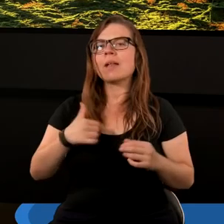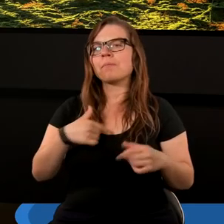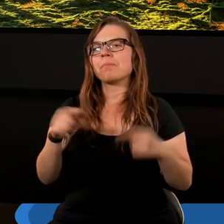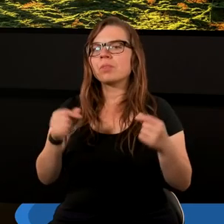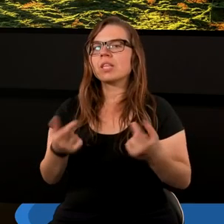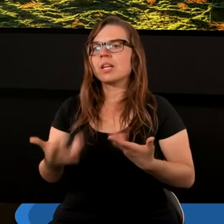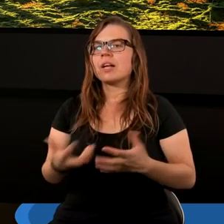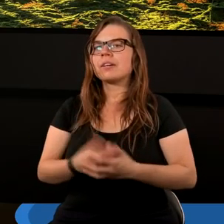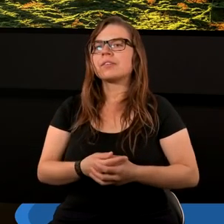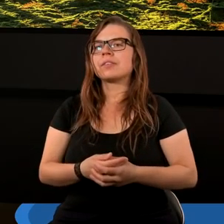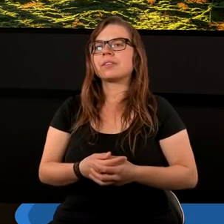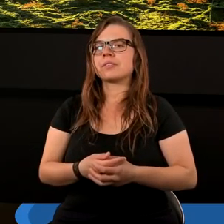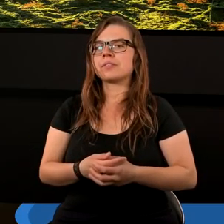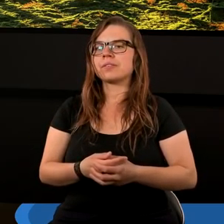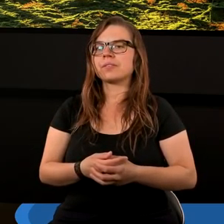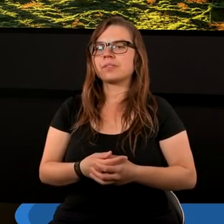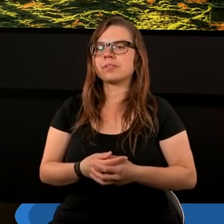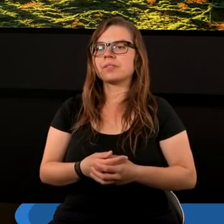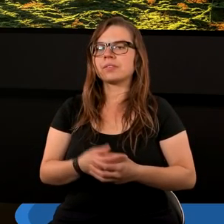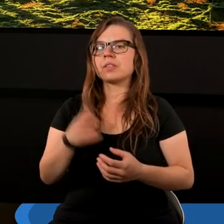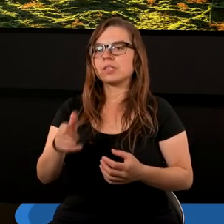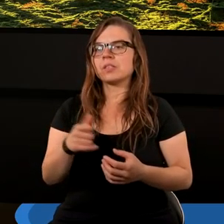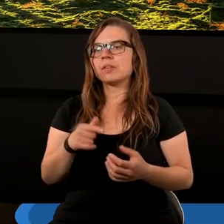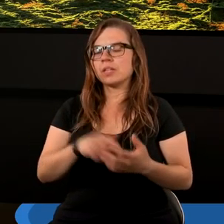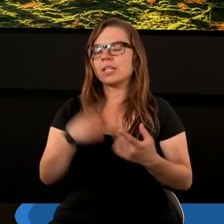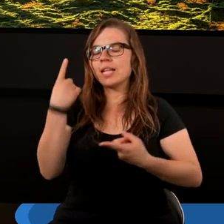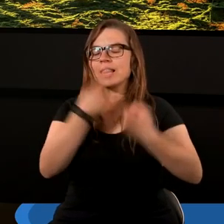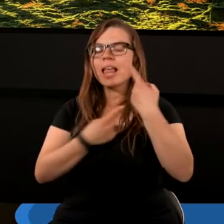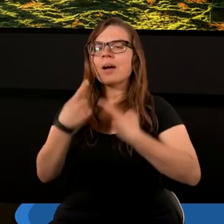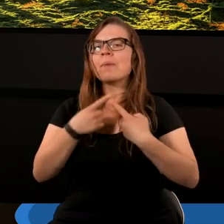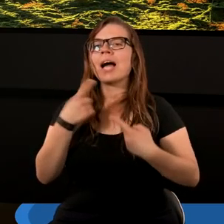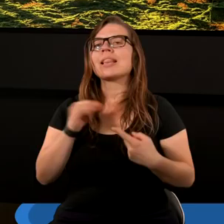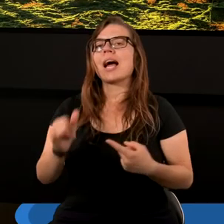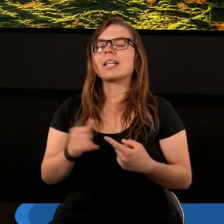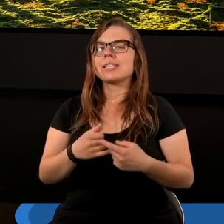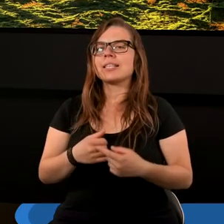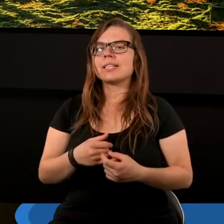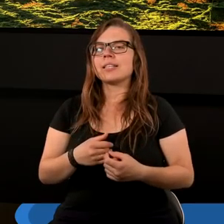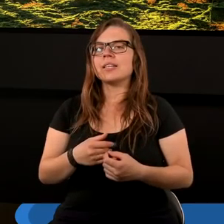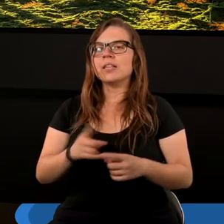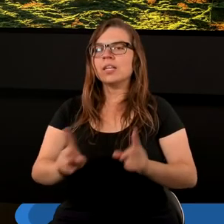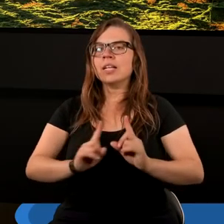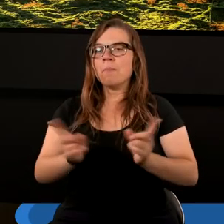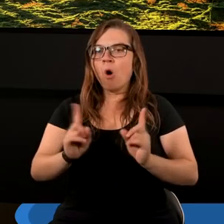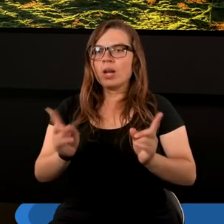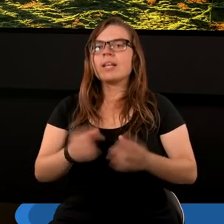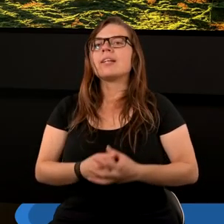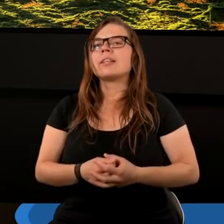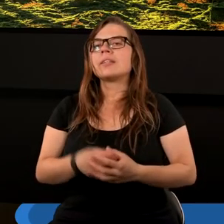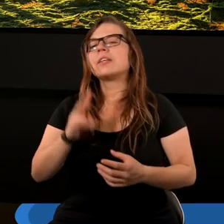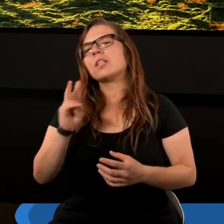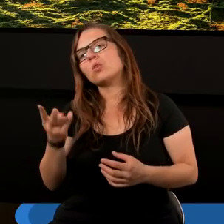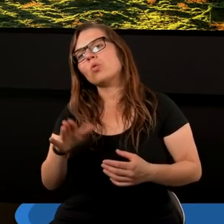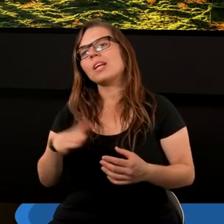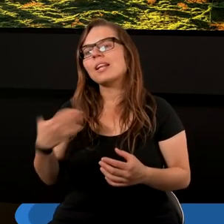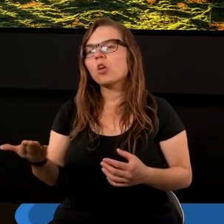spekulatywnej interpretacji symboliki. Z